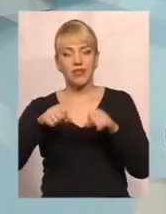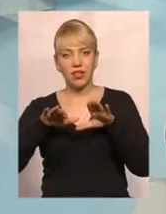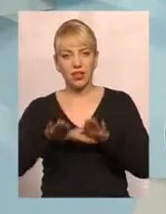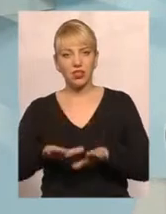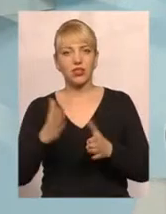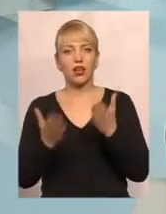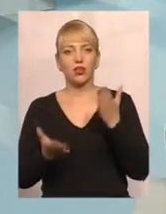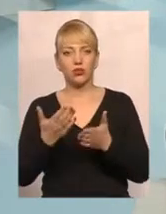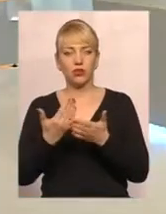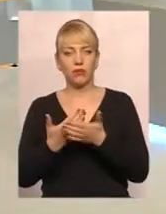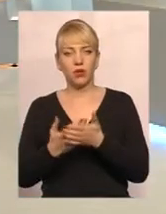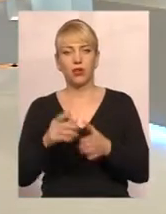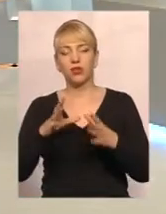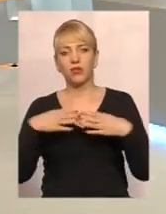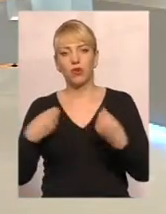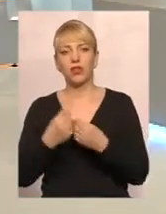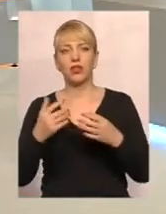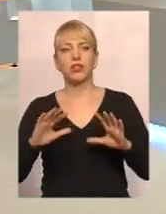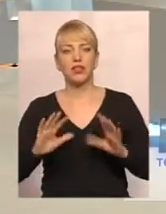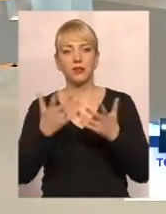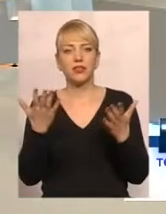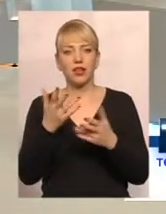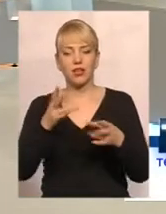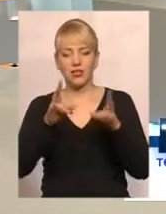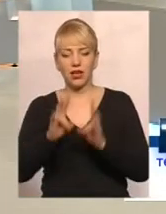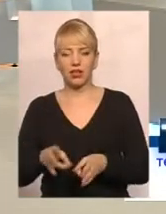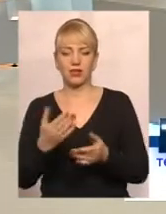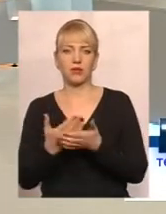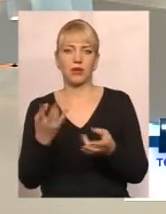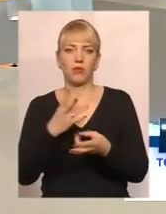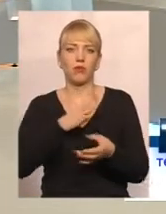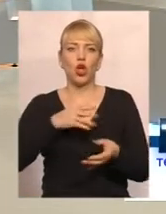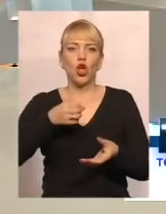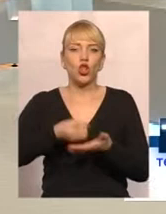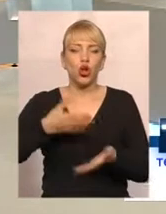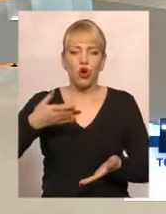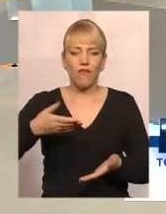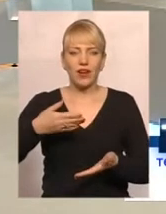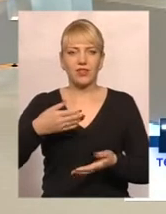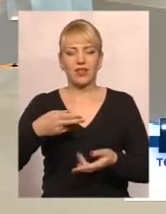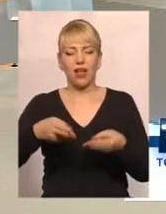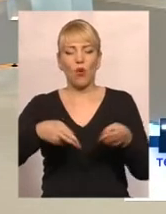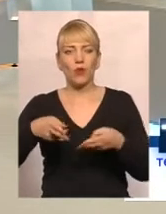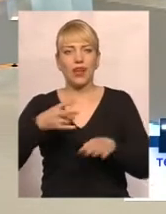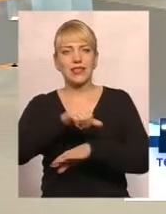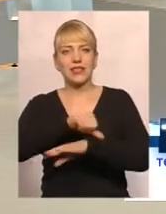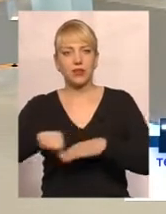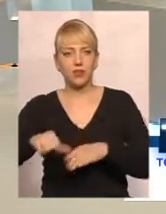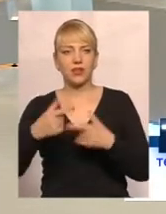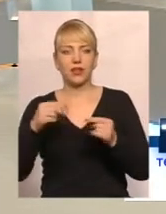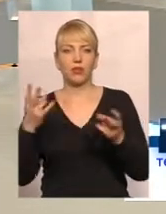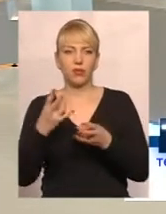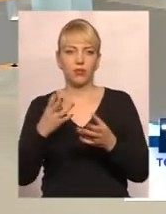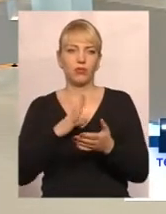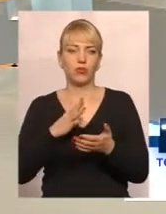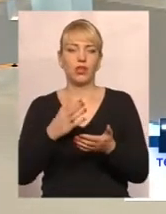якщо в родині сталася якась трагедія, необхідна була дороговартісна операція за межами області, де треба вже була,